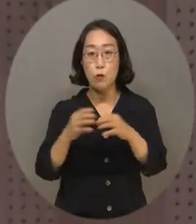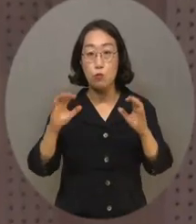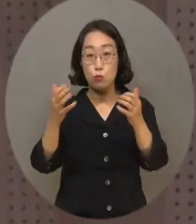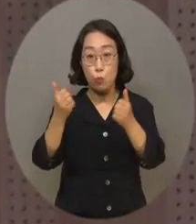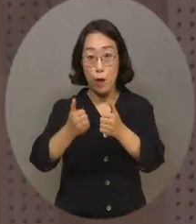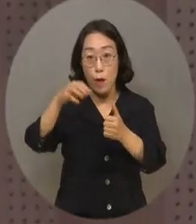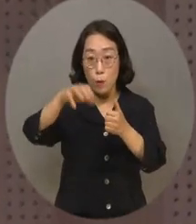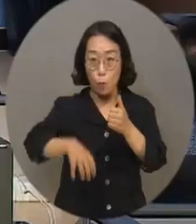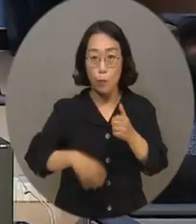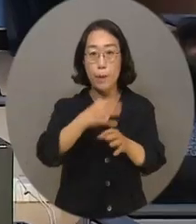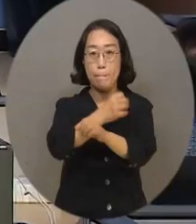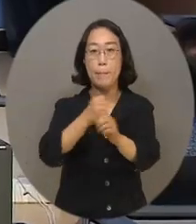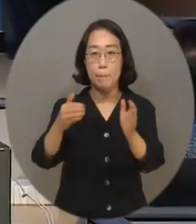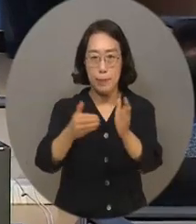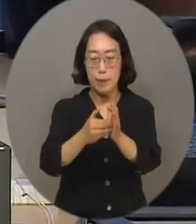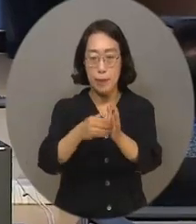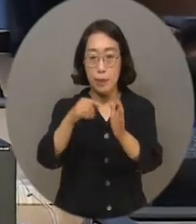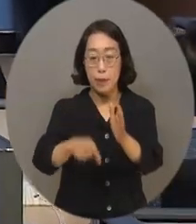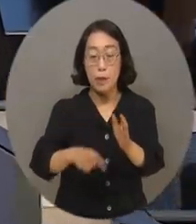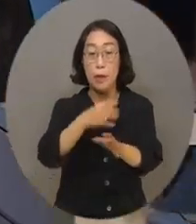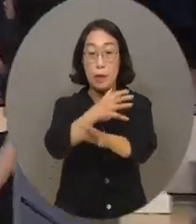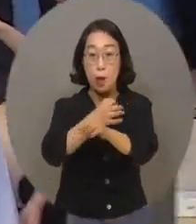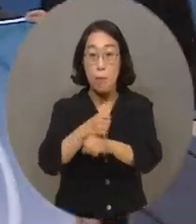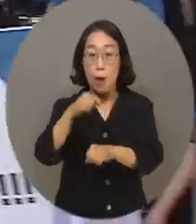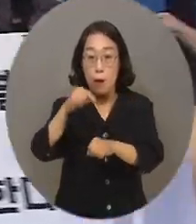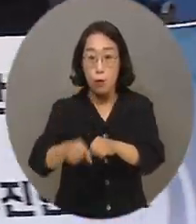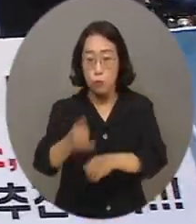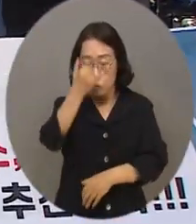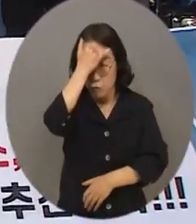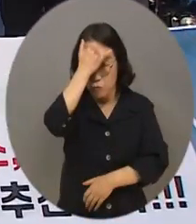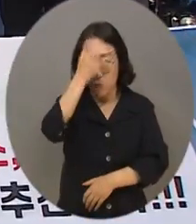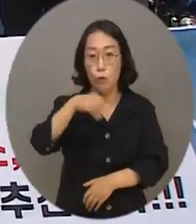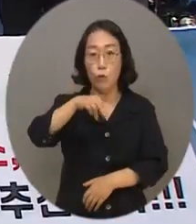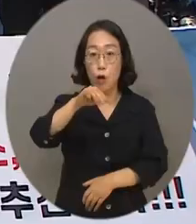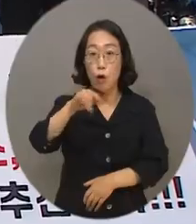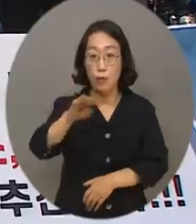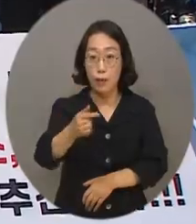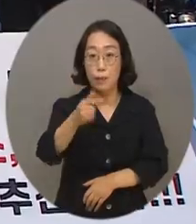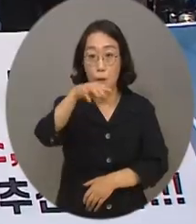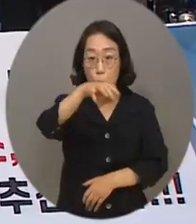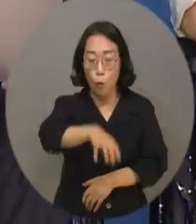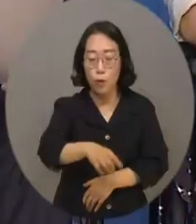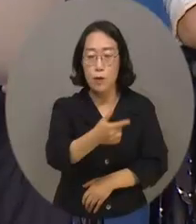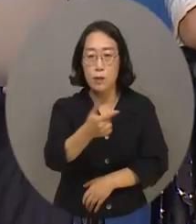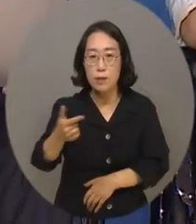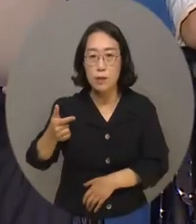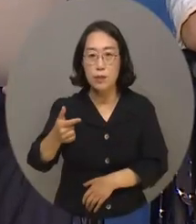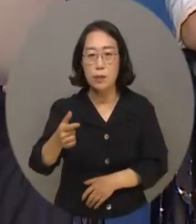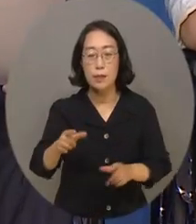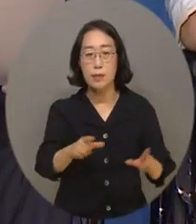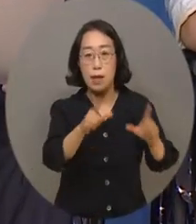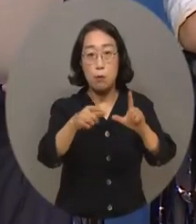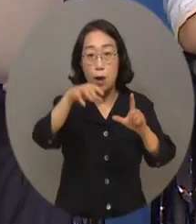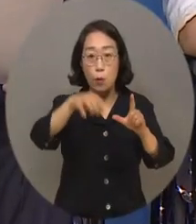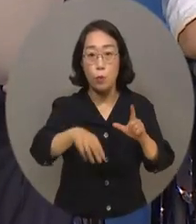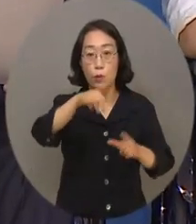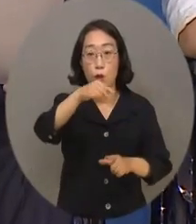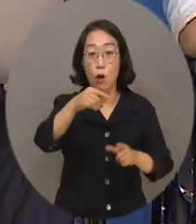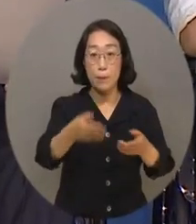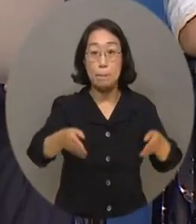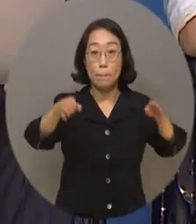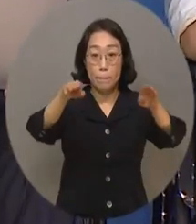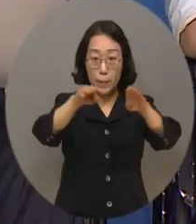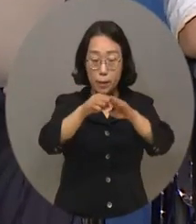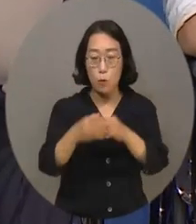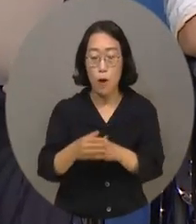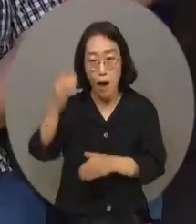체결됐습니다. 이번 업무 협약은 충청남도 서산시에 위치한 대형 장애인 거주시설인 서림케어드림과